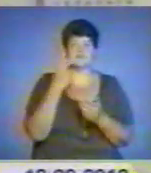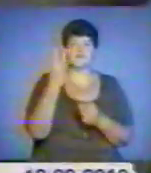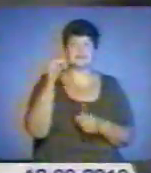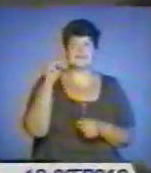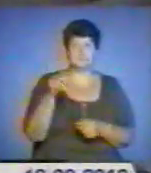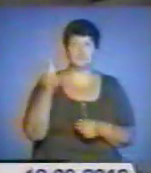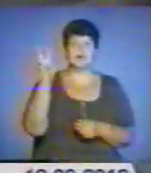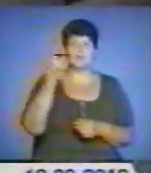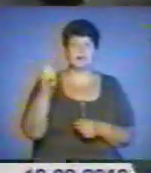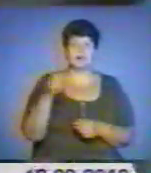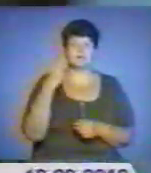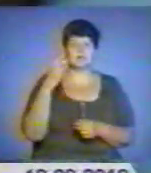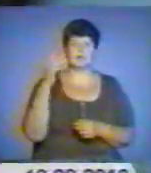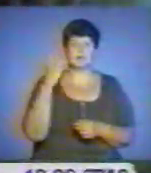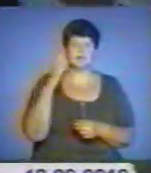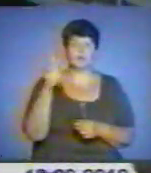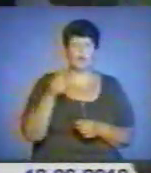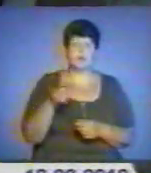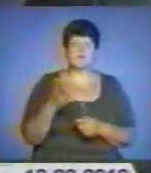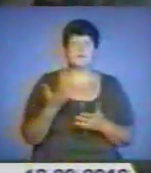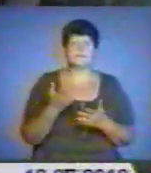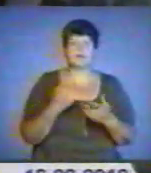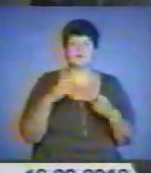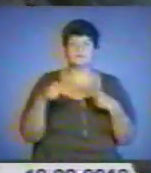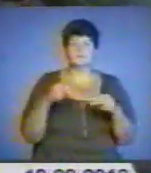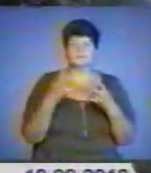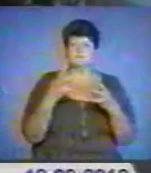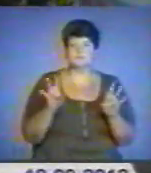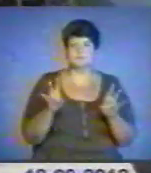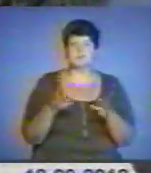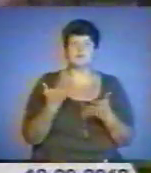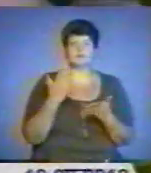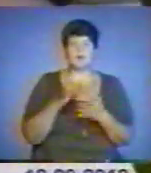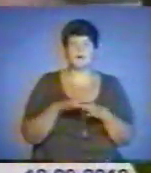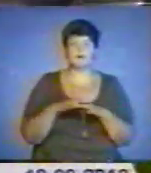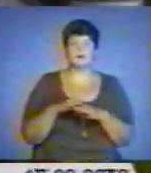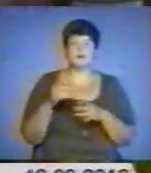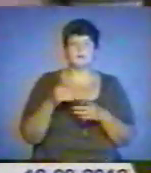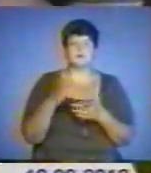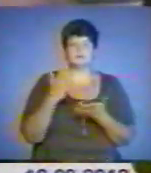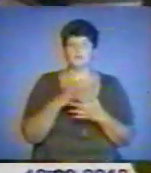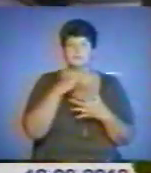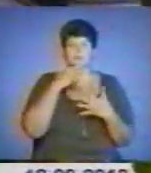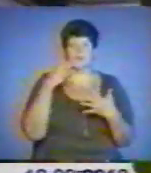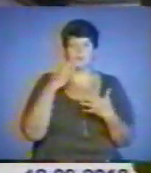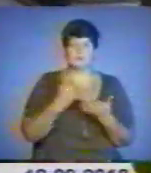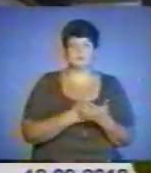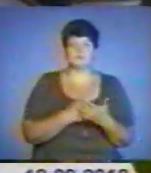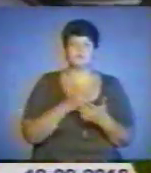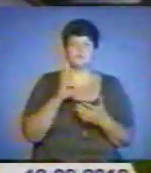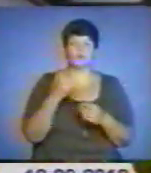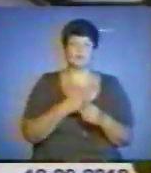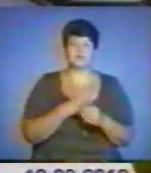доларів. Торгуватися він теж не був налаштований, мовляв, на ринку праці попит значно перевищує пропозицію. Тож навіть за таких